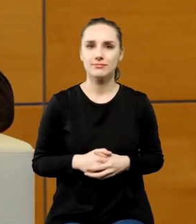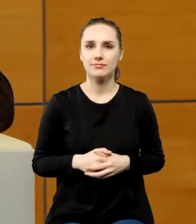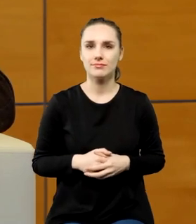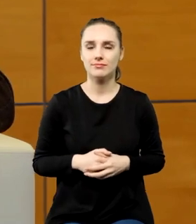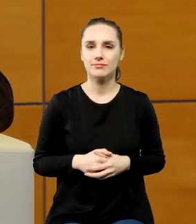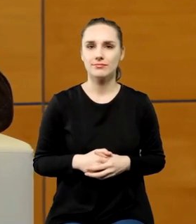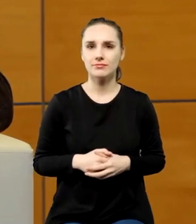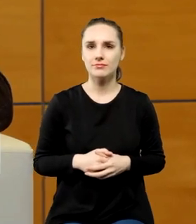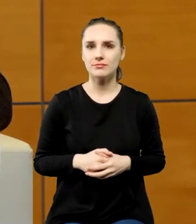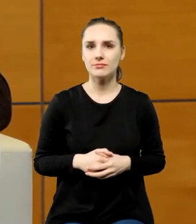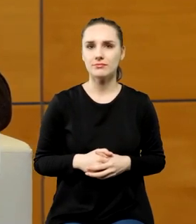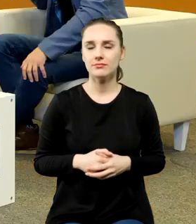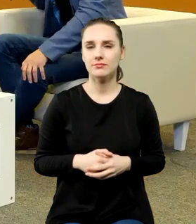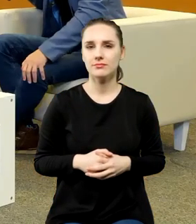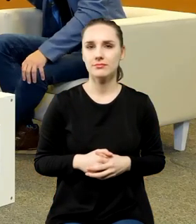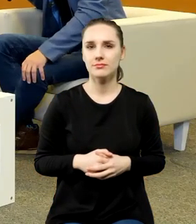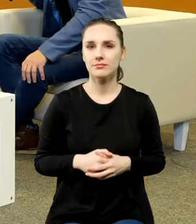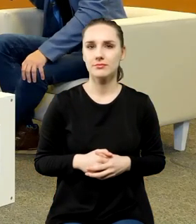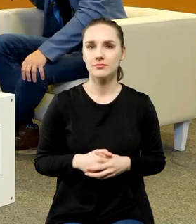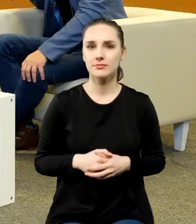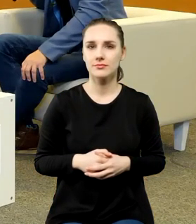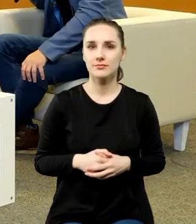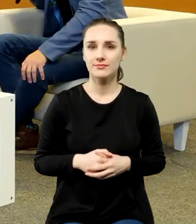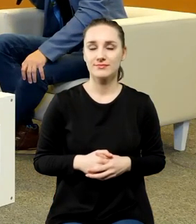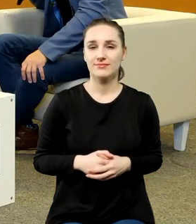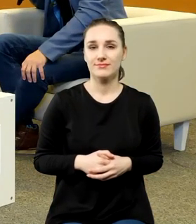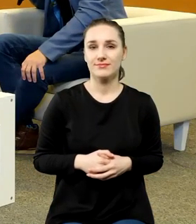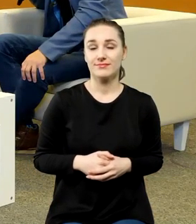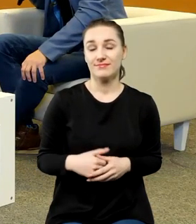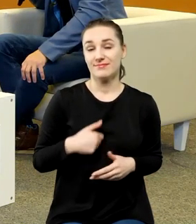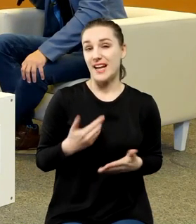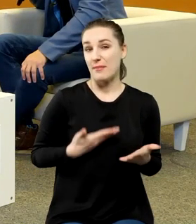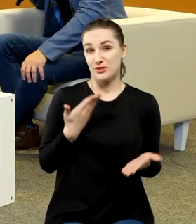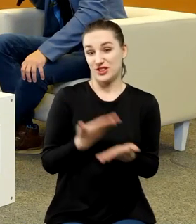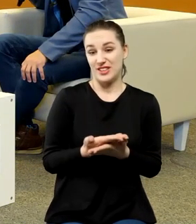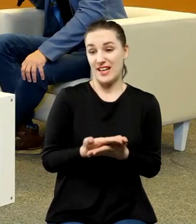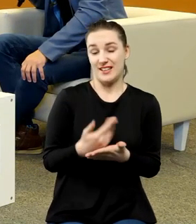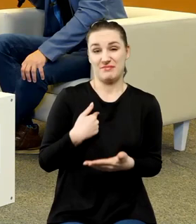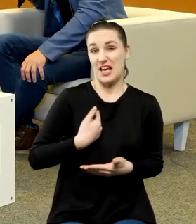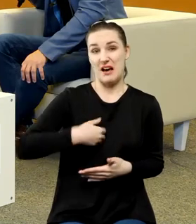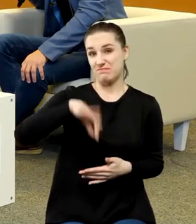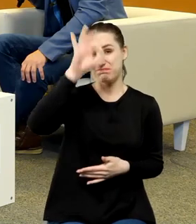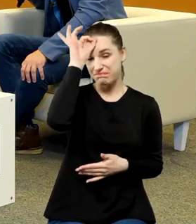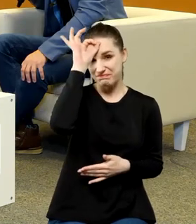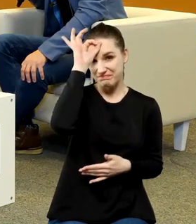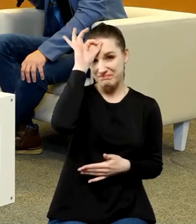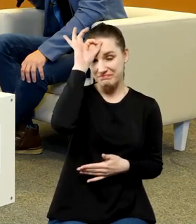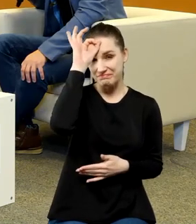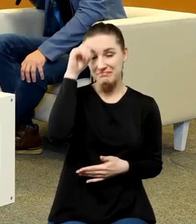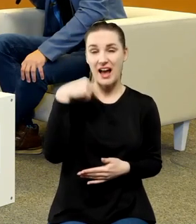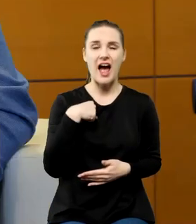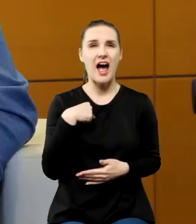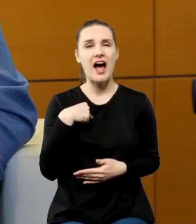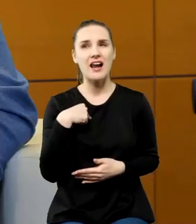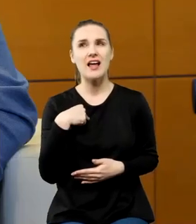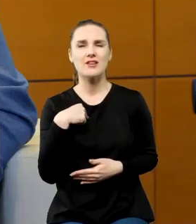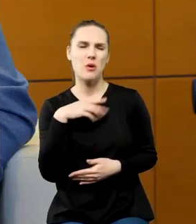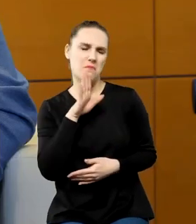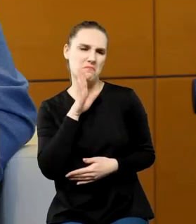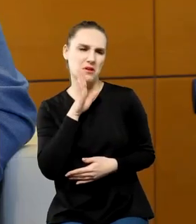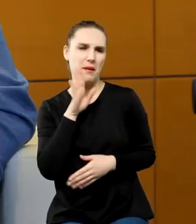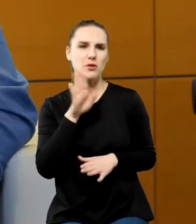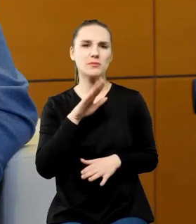z mojego punktu widzenia jako laika w tej dziedzinie wygląda jak taki fascynujący moment spotkania